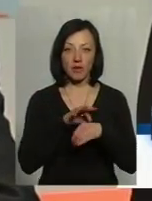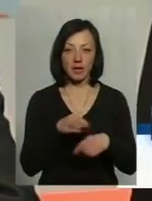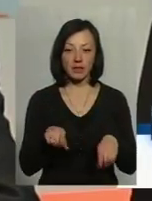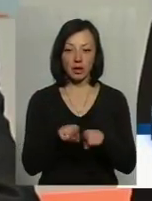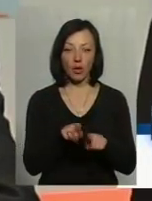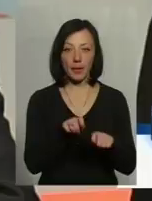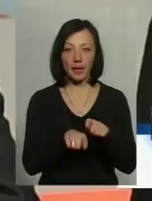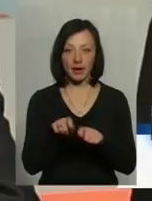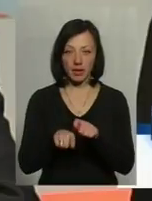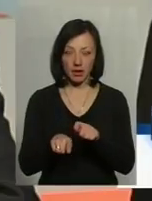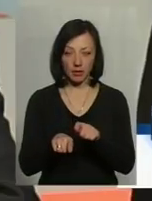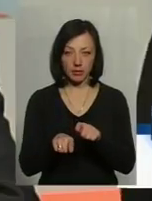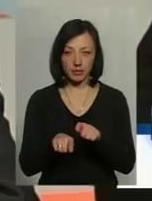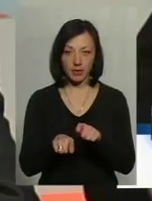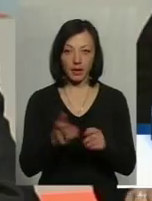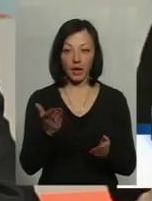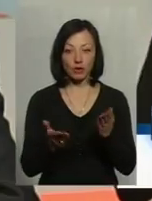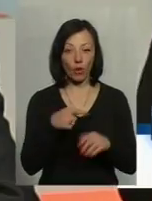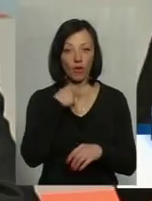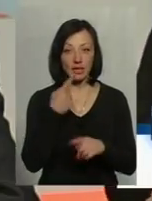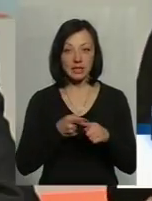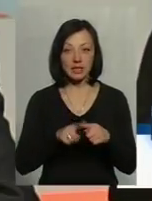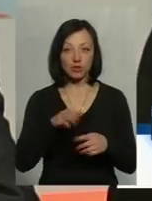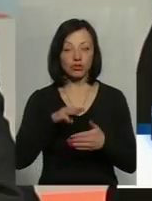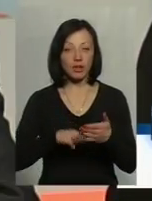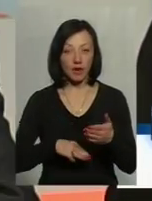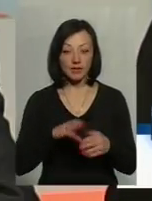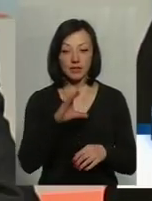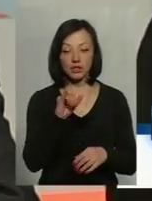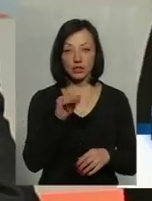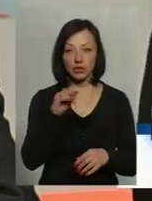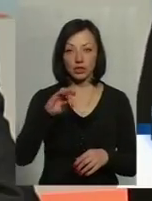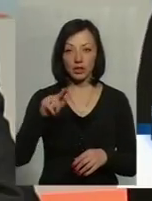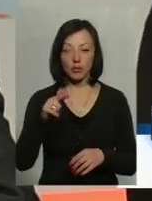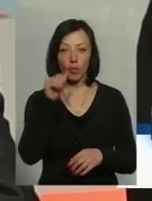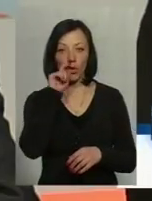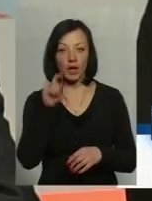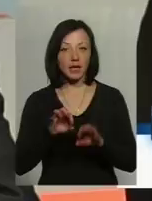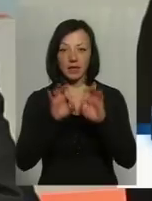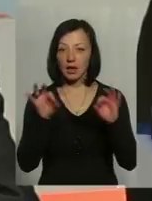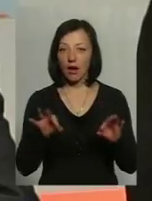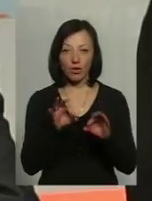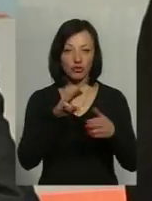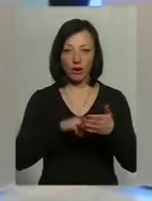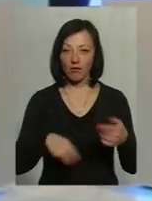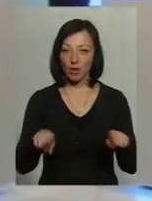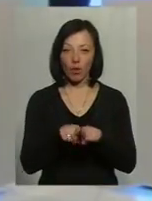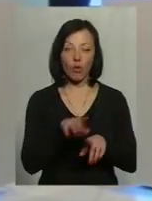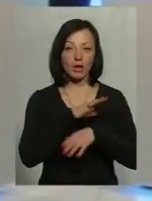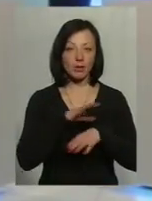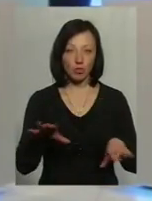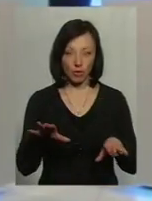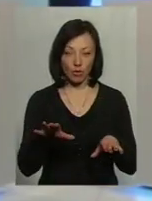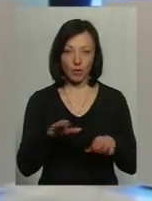такої перевірки. Якщо говорити про цей штраф, то за січень місяць по Україні ні одного штрафа точно такого не було